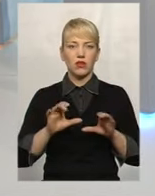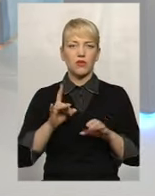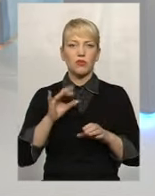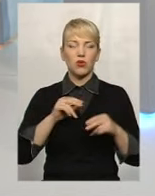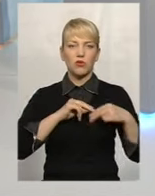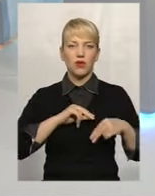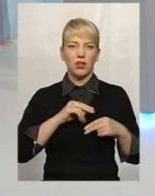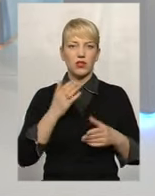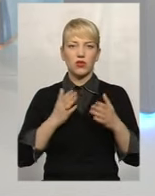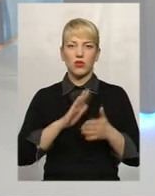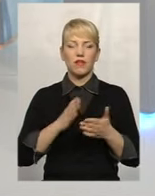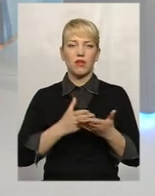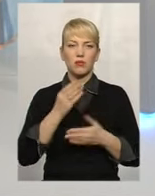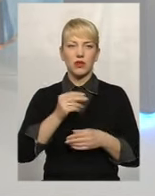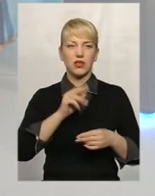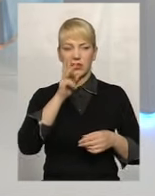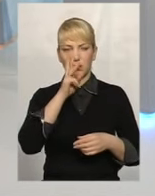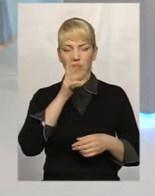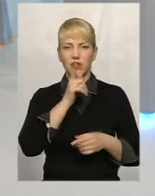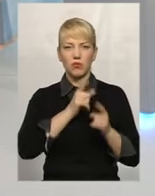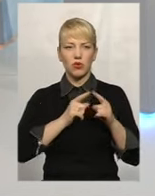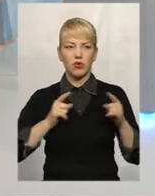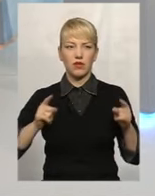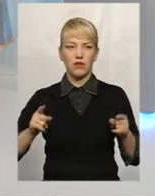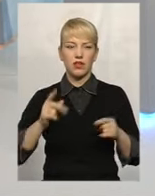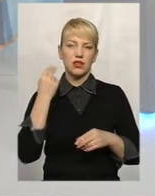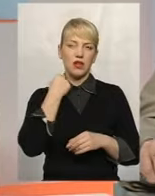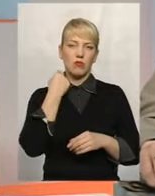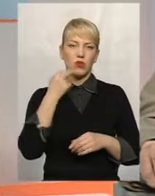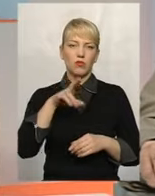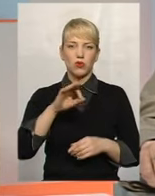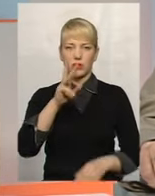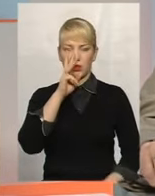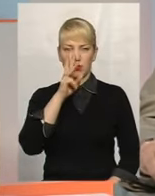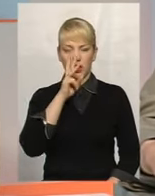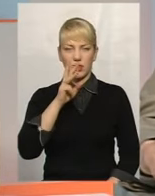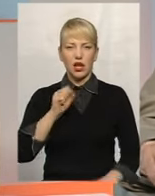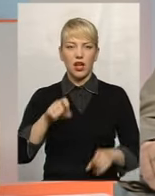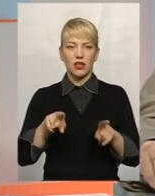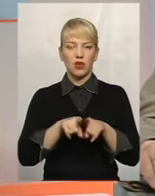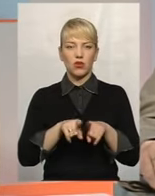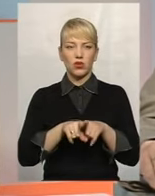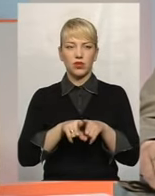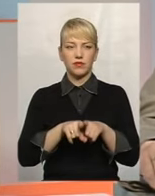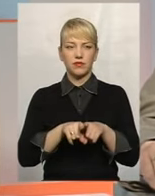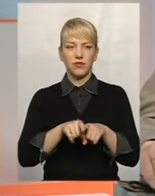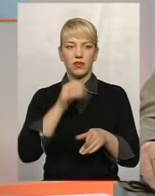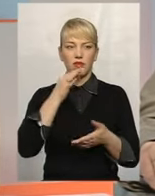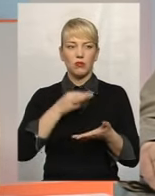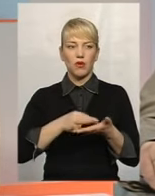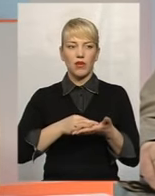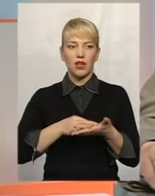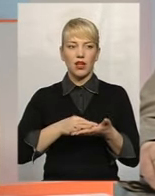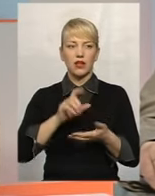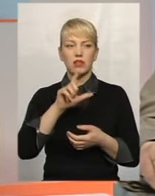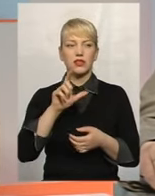невиплати заробітної плати протягом тривалого часу, так звана заборгованість заробітної плати, а також відповідальність